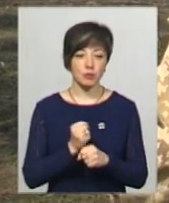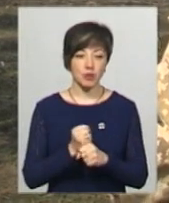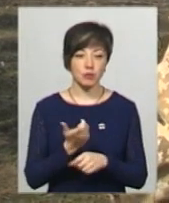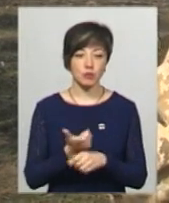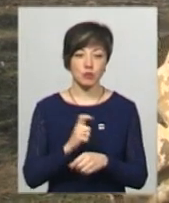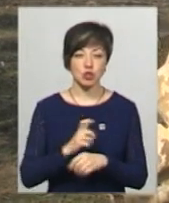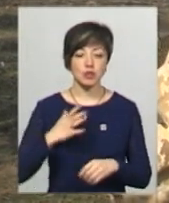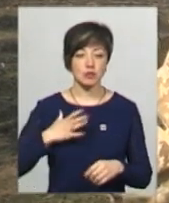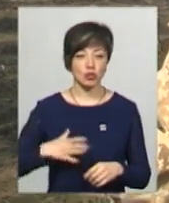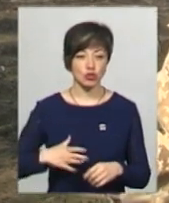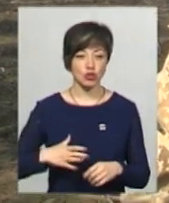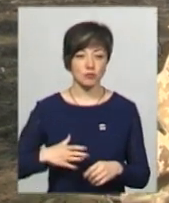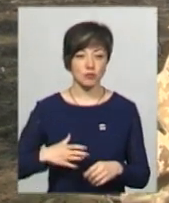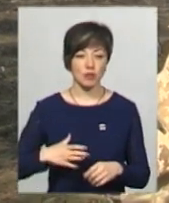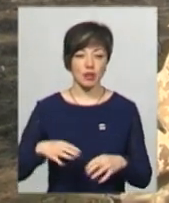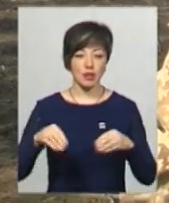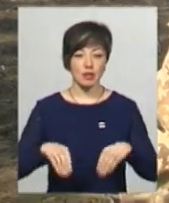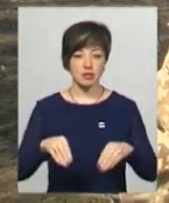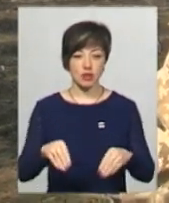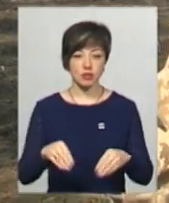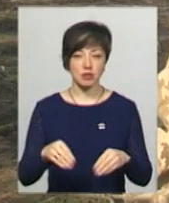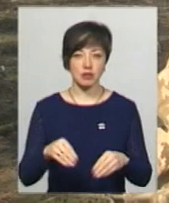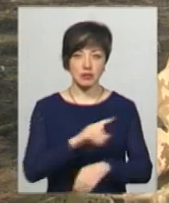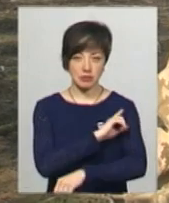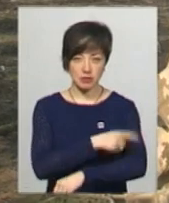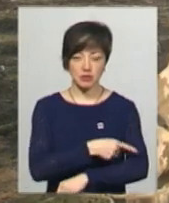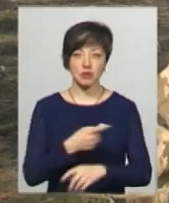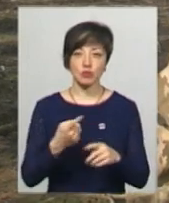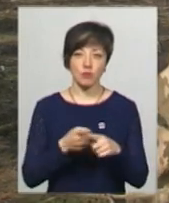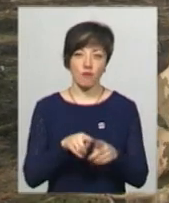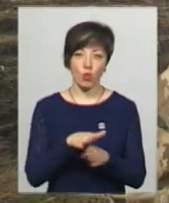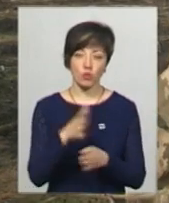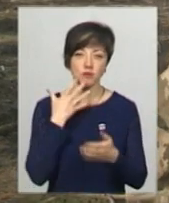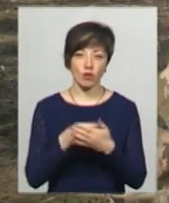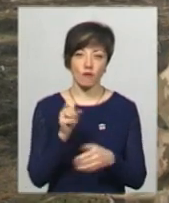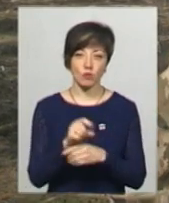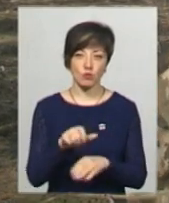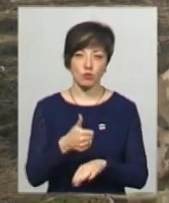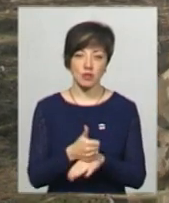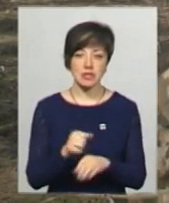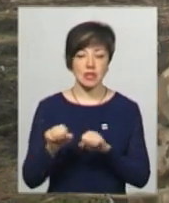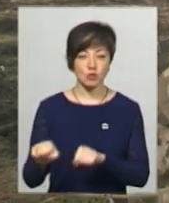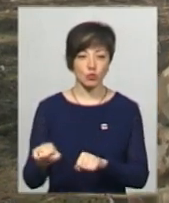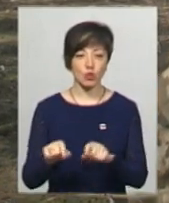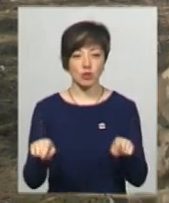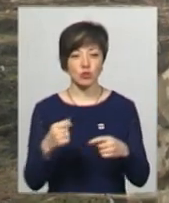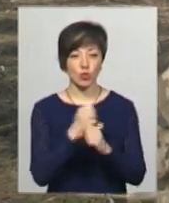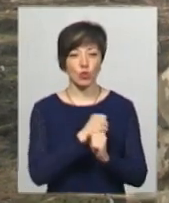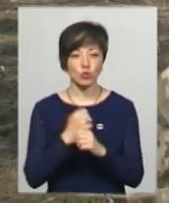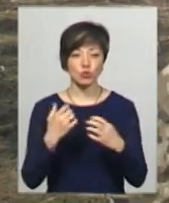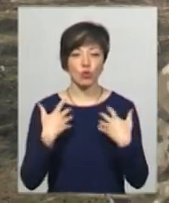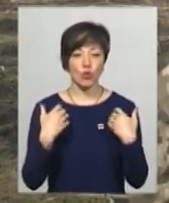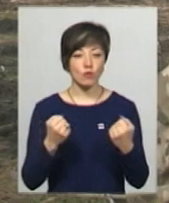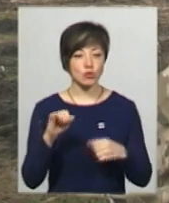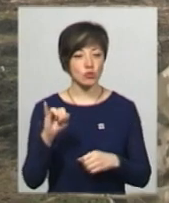більш стійкіші насадження, яке в повній мірі виконуєте свої функції основні. Це захисну, рекреаційно-здоровчу і